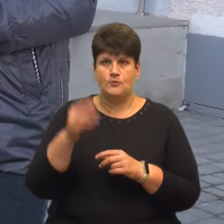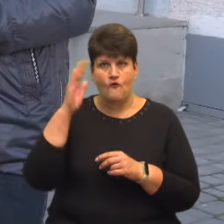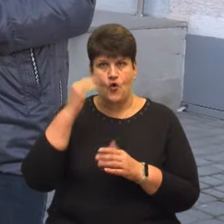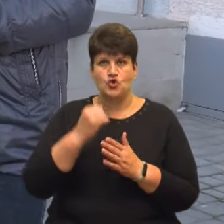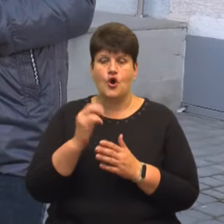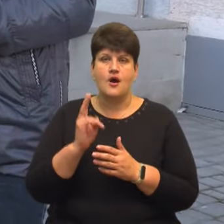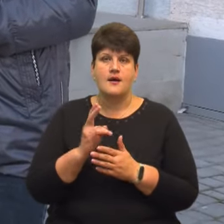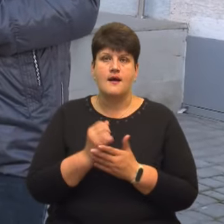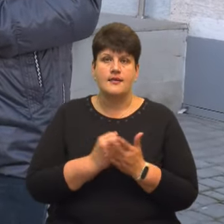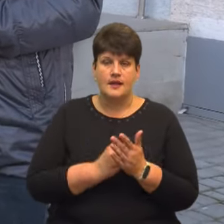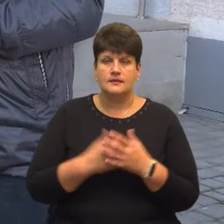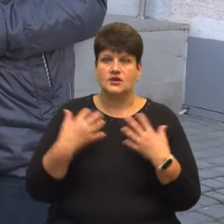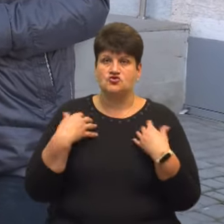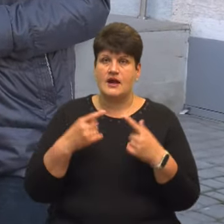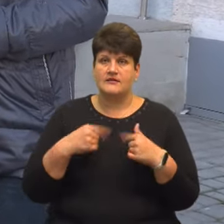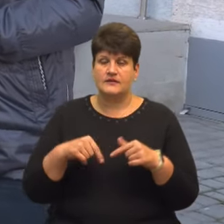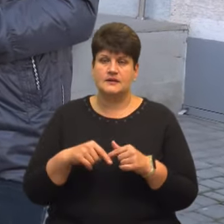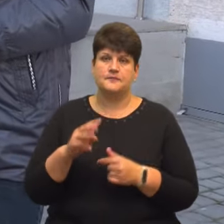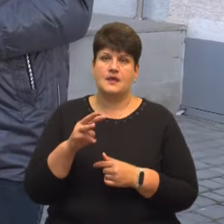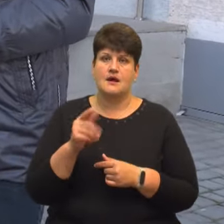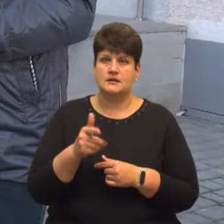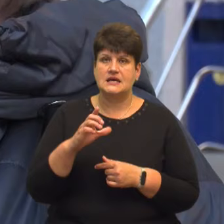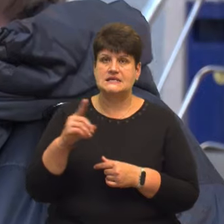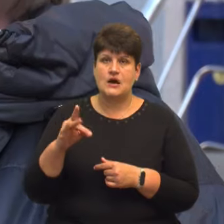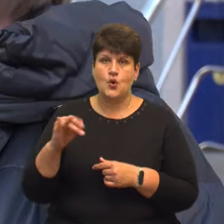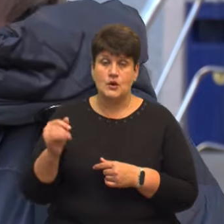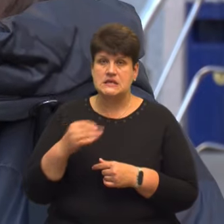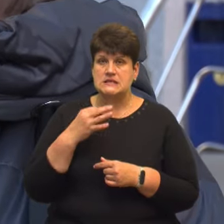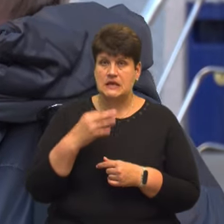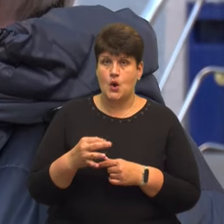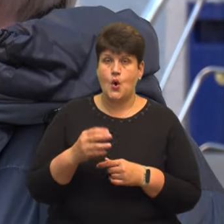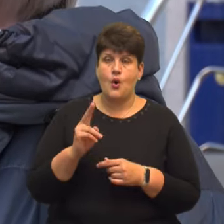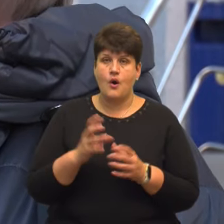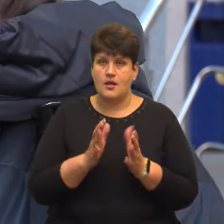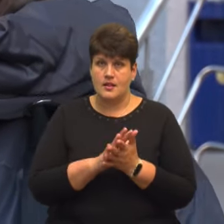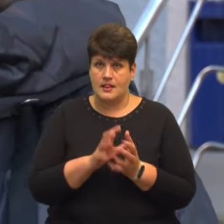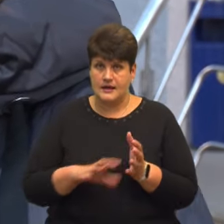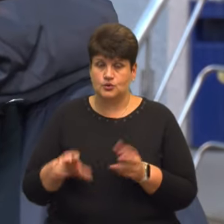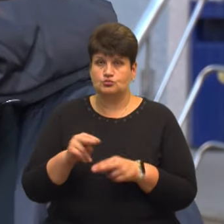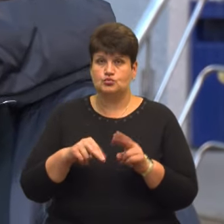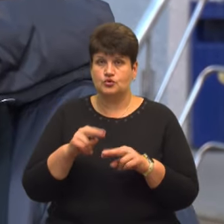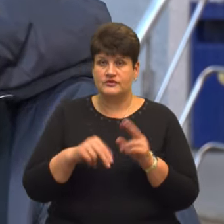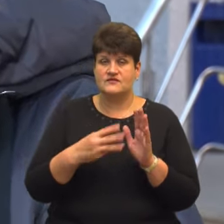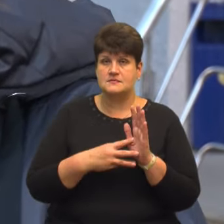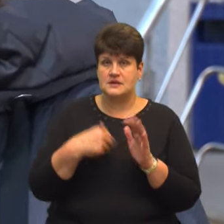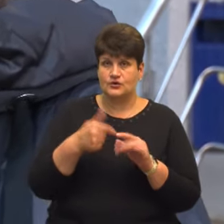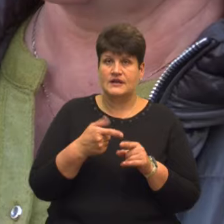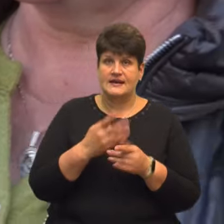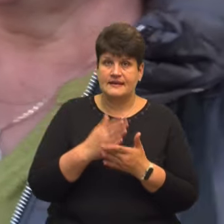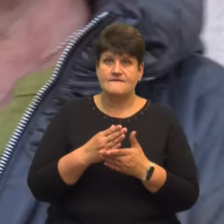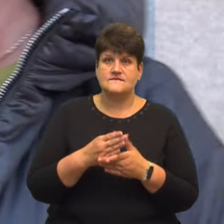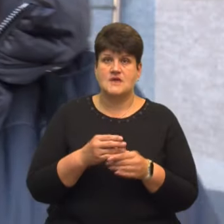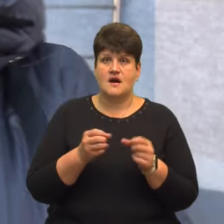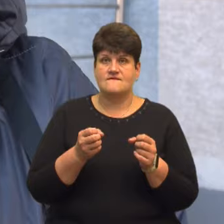відділу водопровідних мереж Ганна Загородна розповіла, Колектор збудований у 80-х роках і знаходиться в аварійному стані.